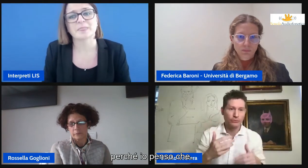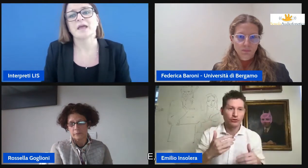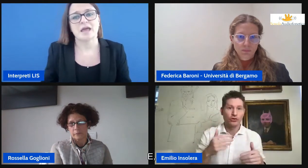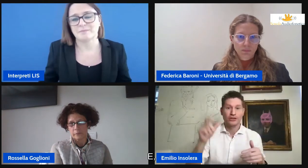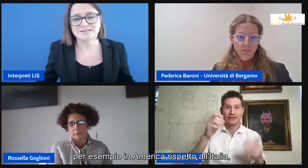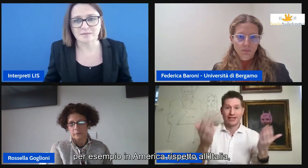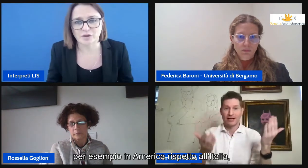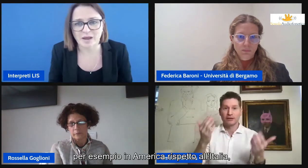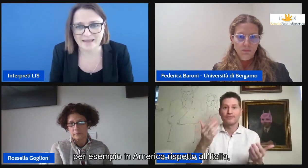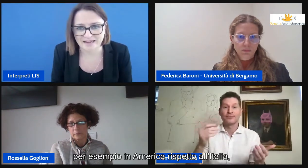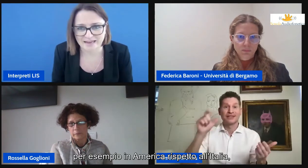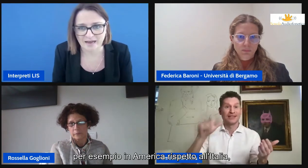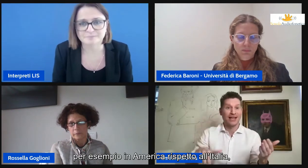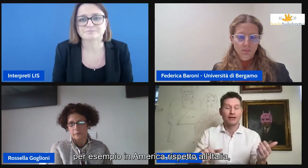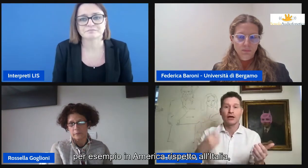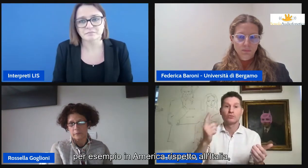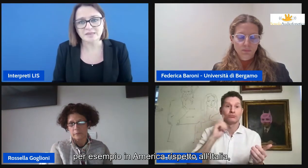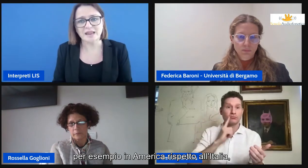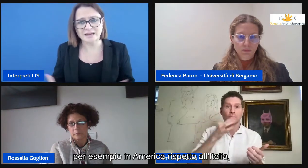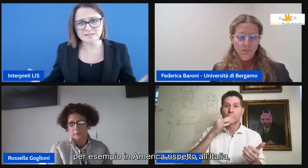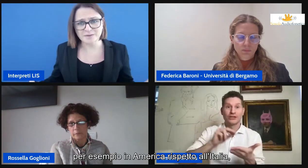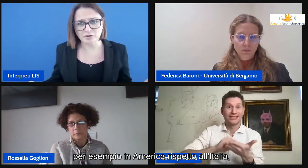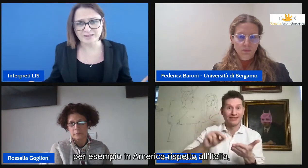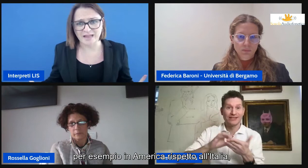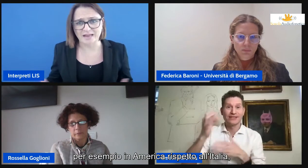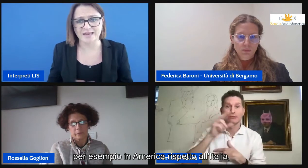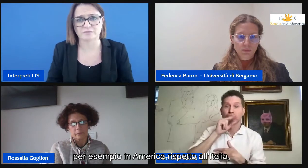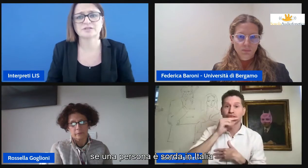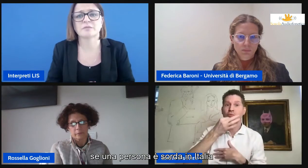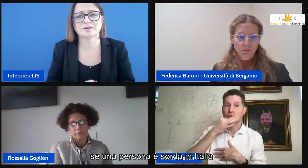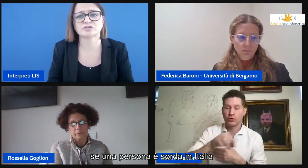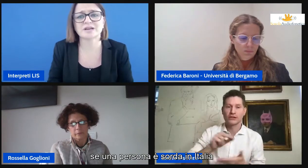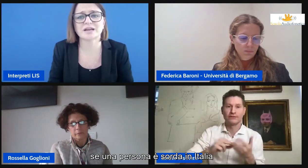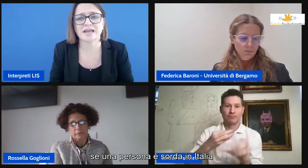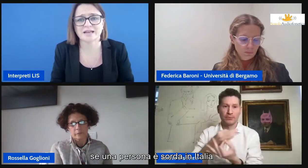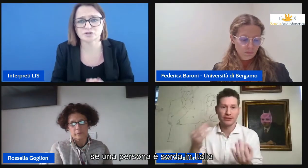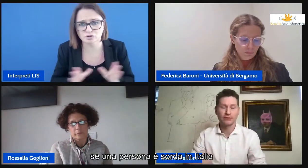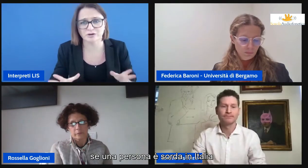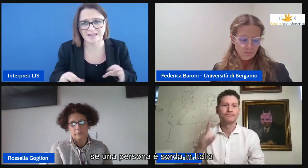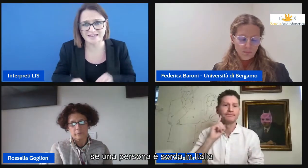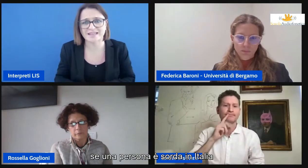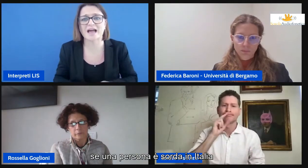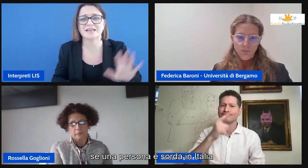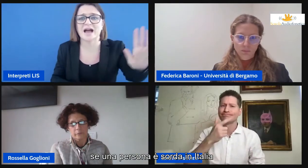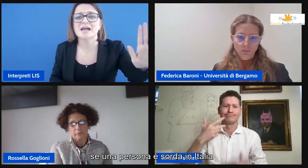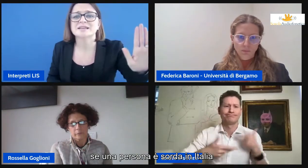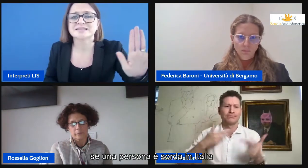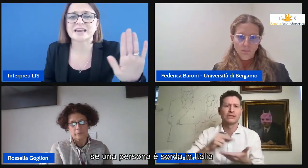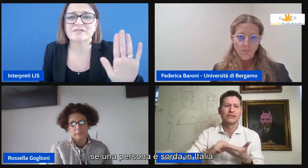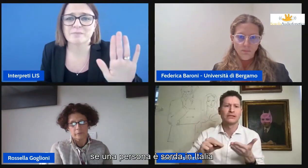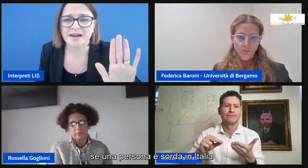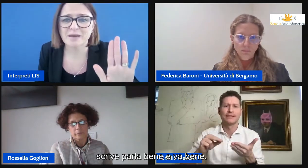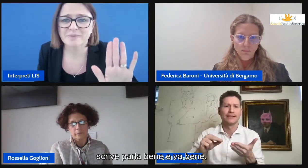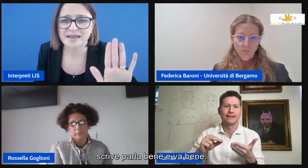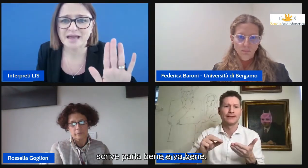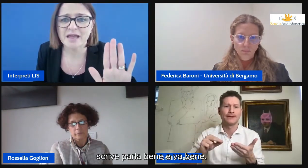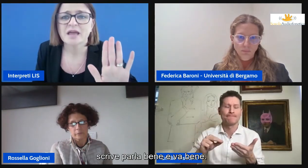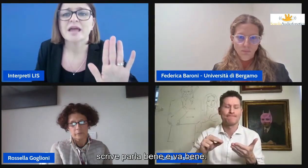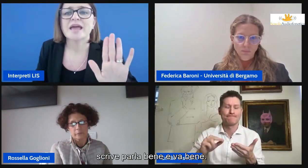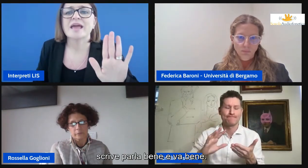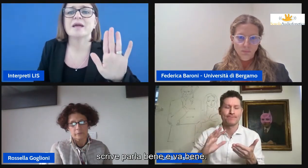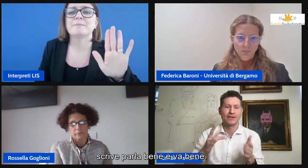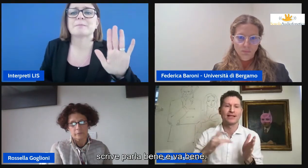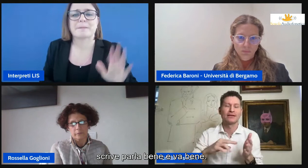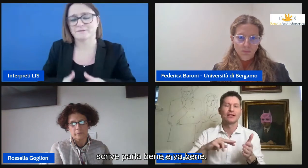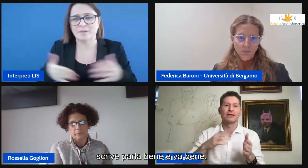che per esempio in America rispetto all'Italia se una persona è sorda in Italia scrive parla bene